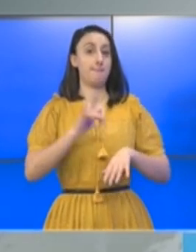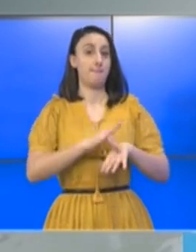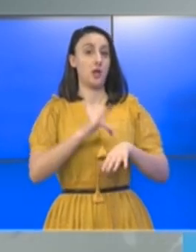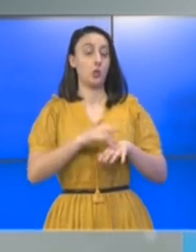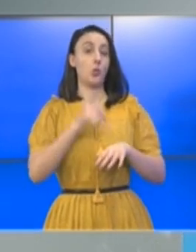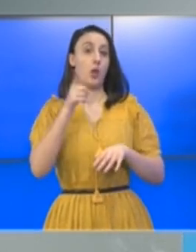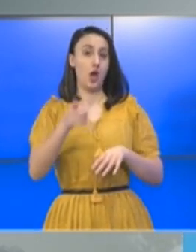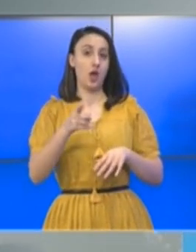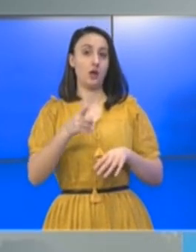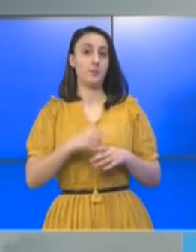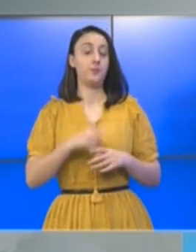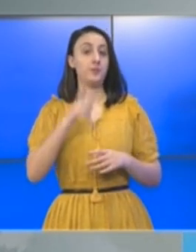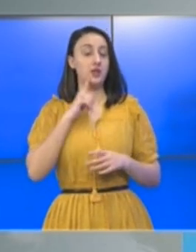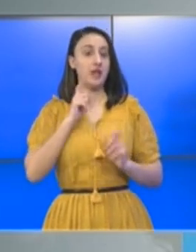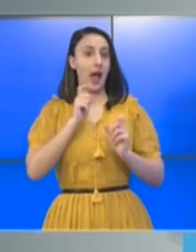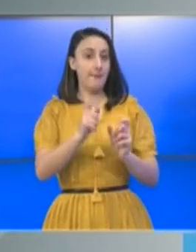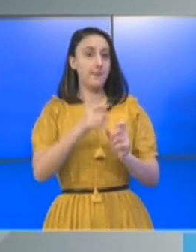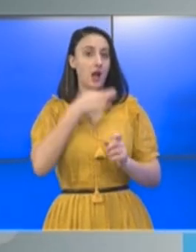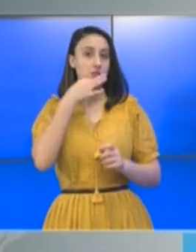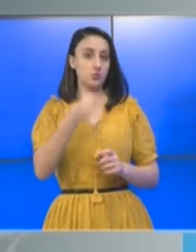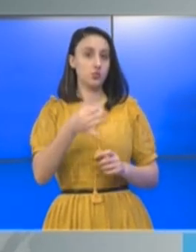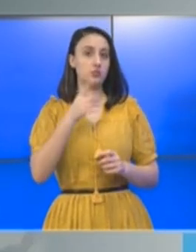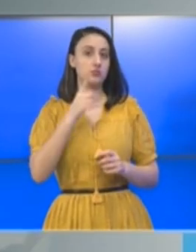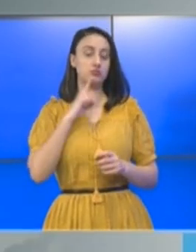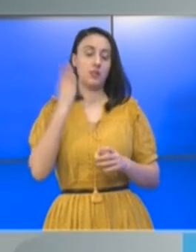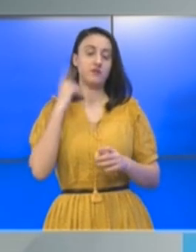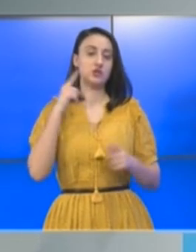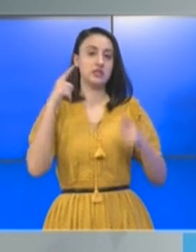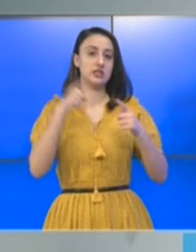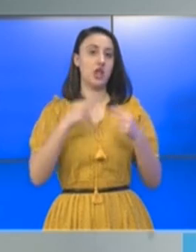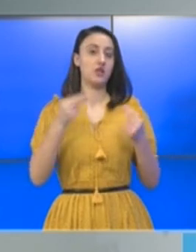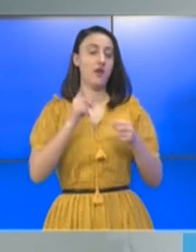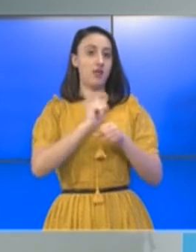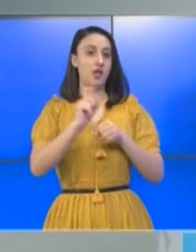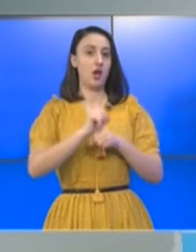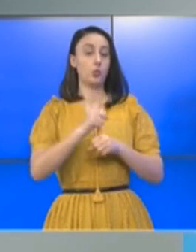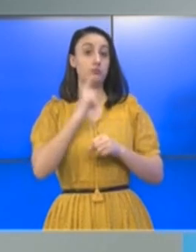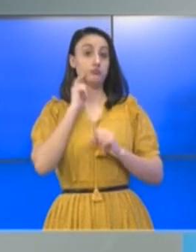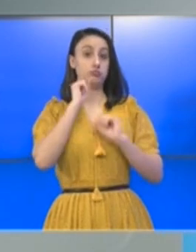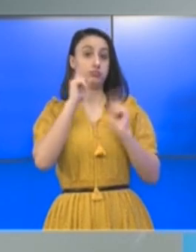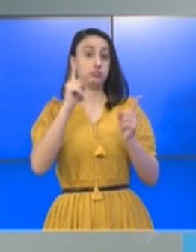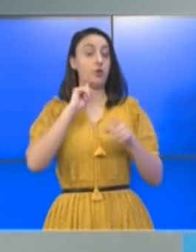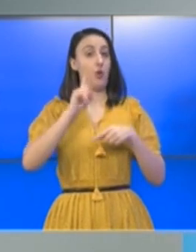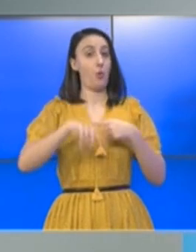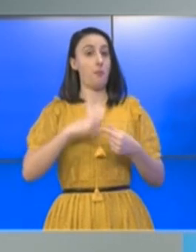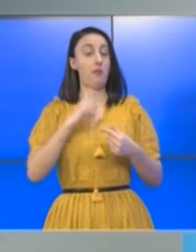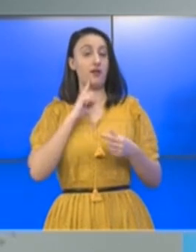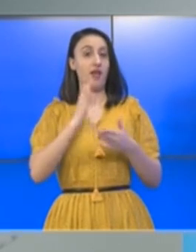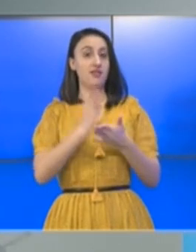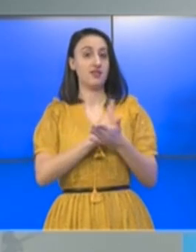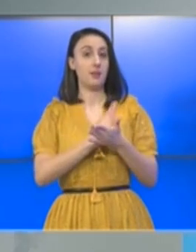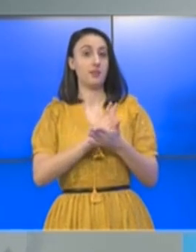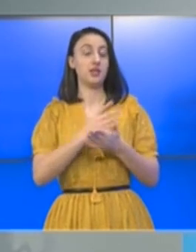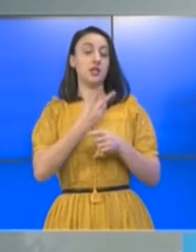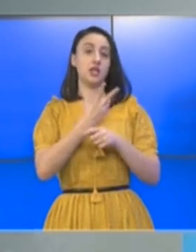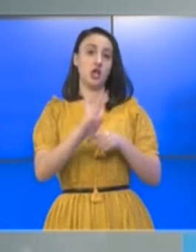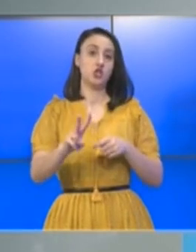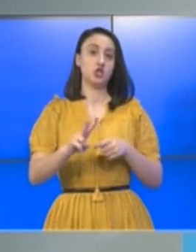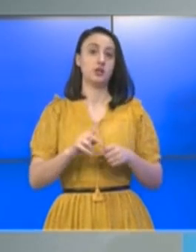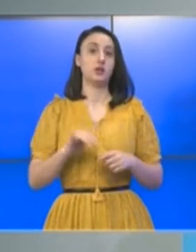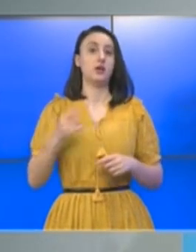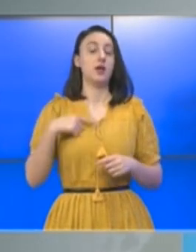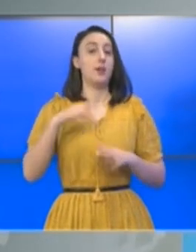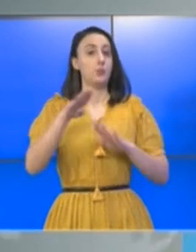medicul Adrian Străinul Cercel se apără și spune că a fost ținta unor atacuri fără precedent, urmare a interpretării eronate și